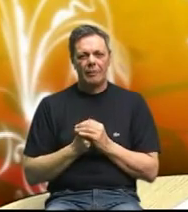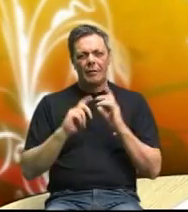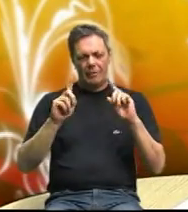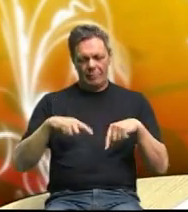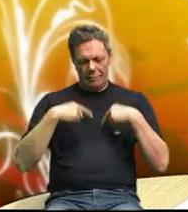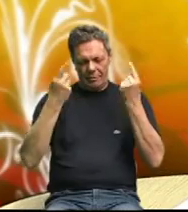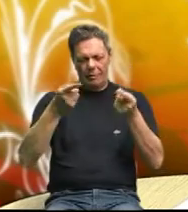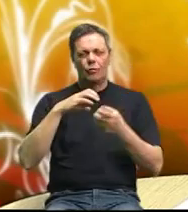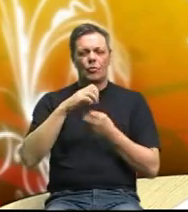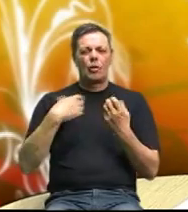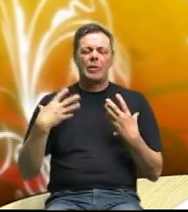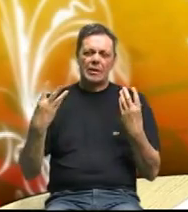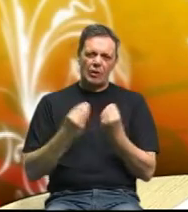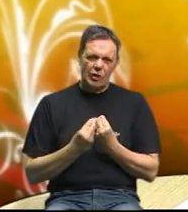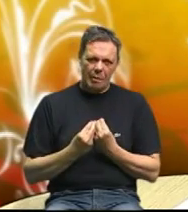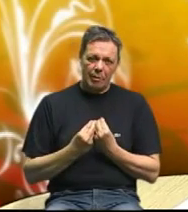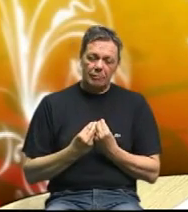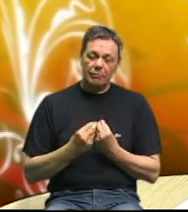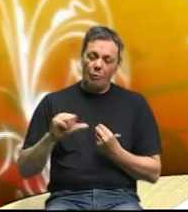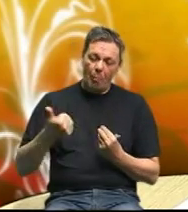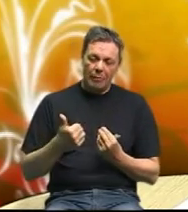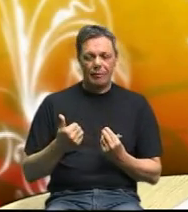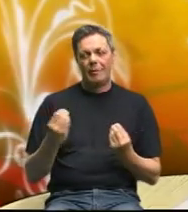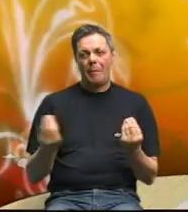u srijedu s nama bit će opet neke novosti